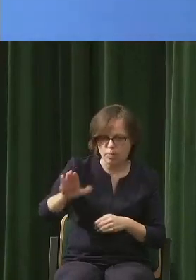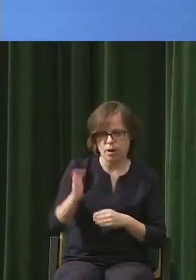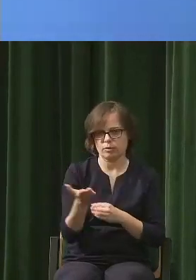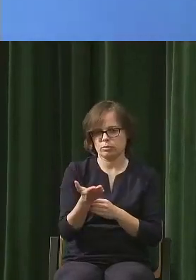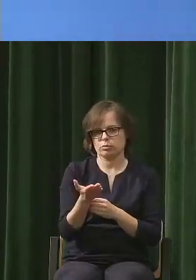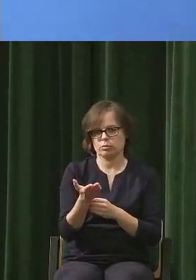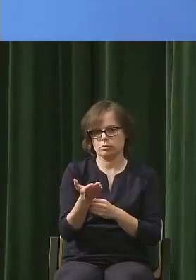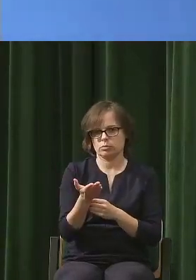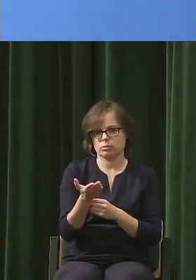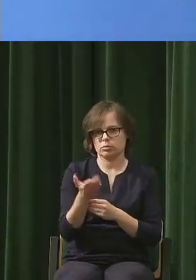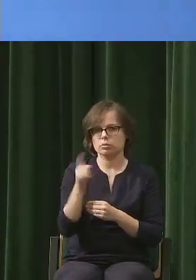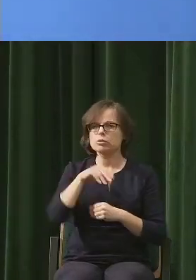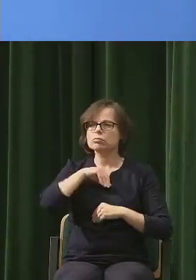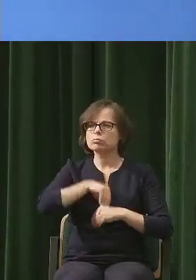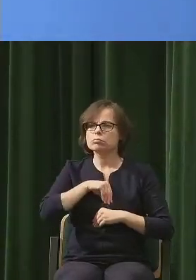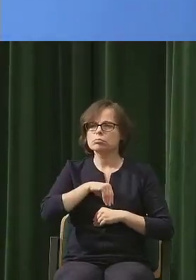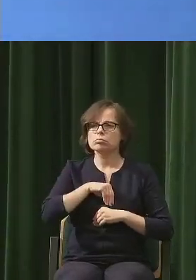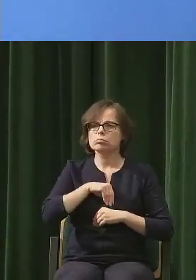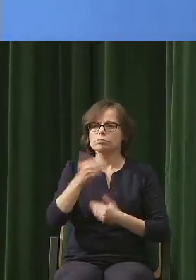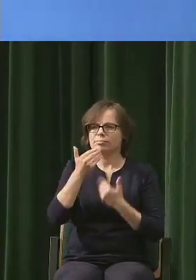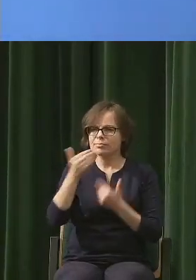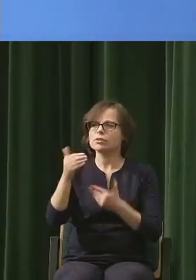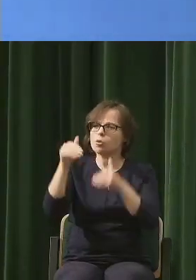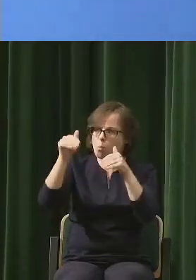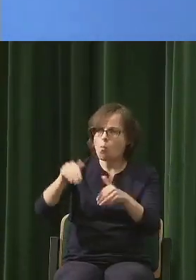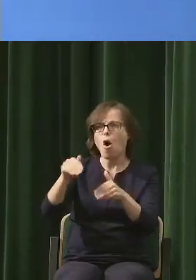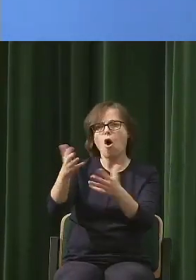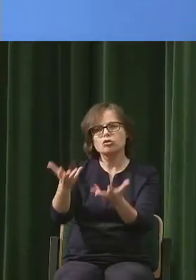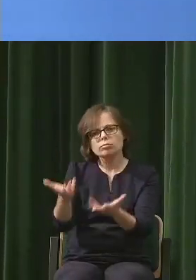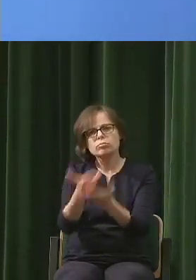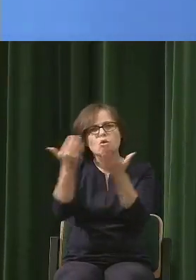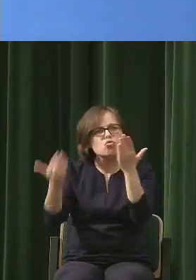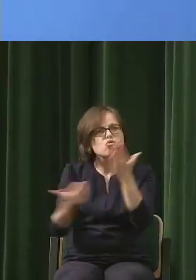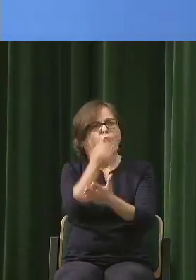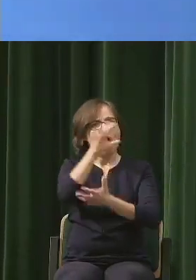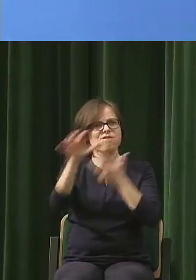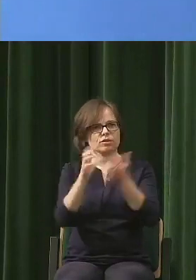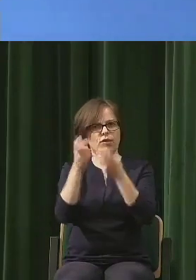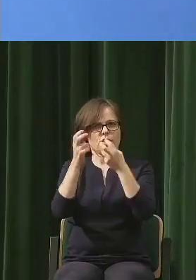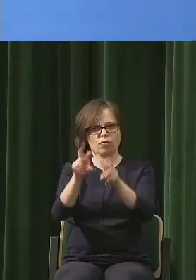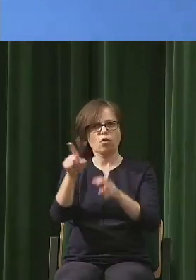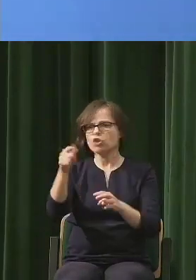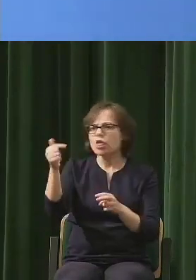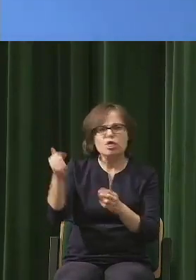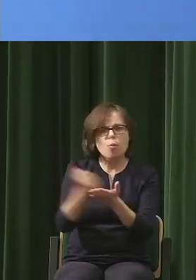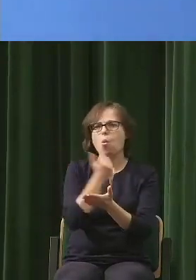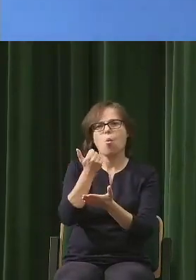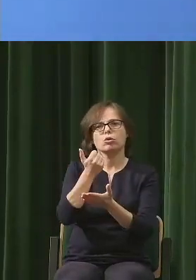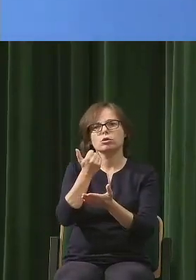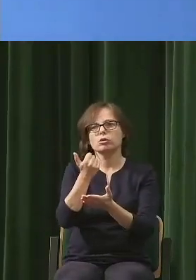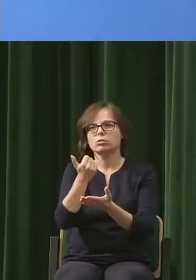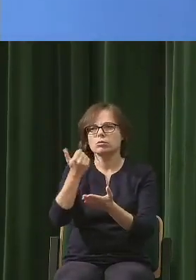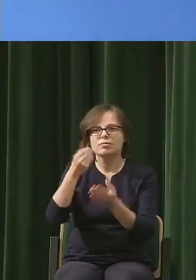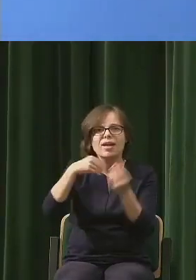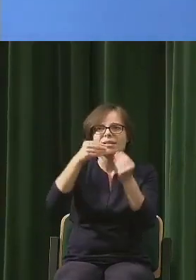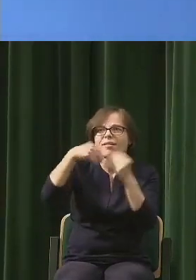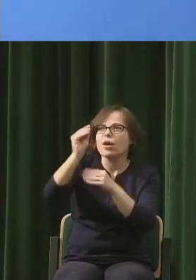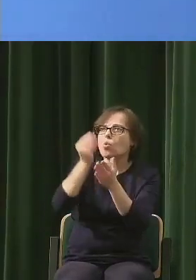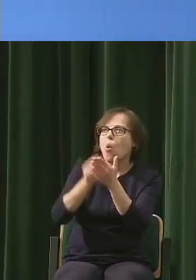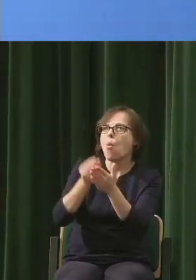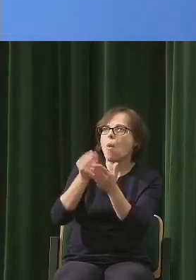może znowu jakby stworzyć pewną nową rzeczywistość. nie musisz wcale posiadać coraz więcej. I tak dalej.